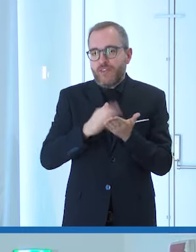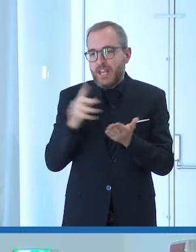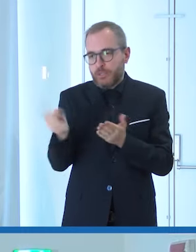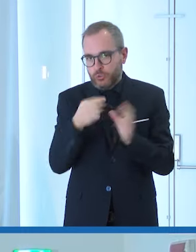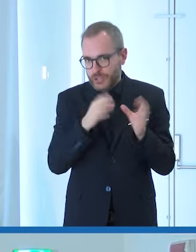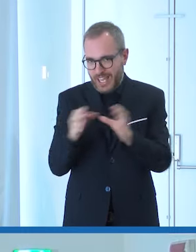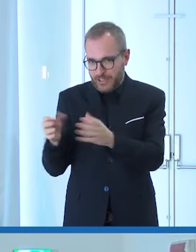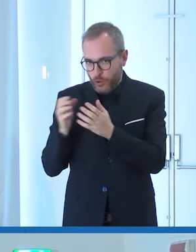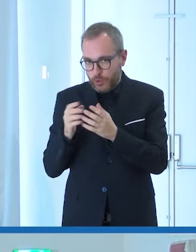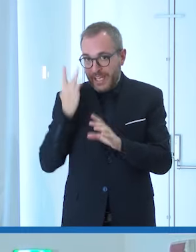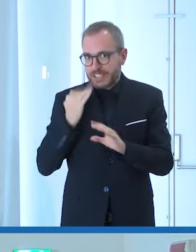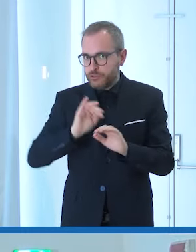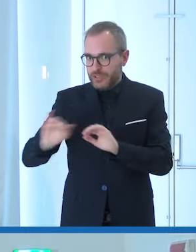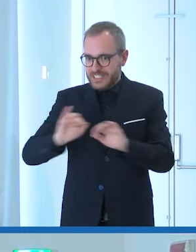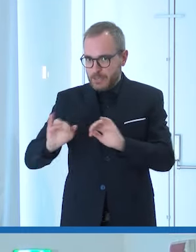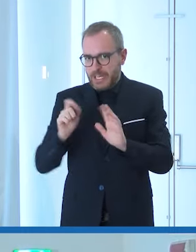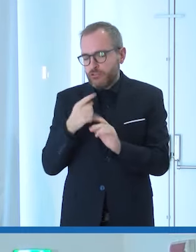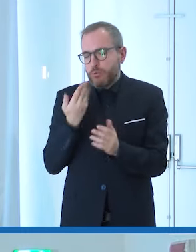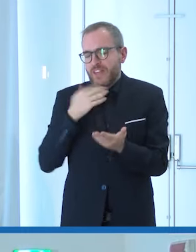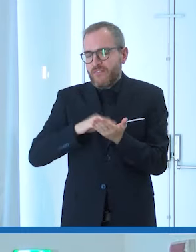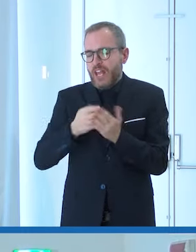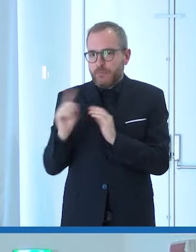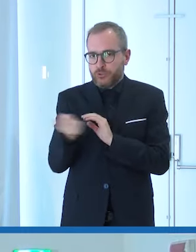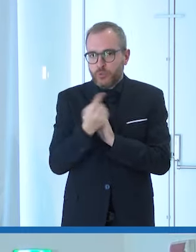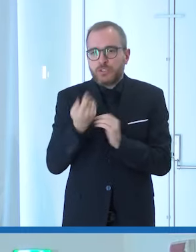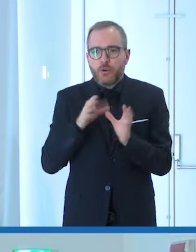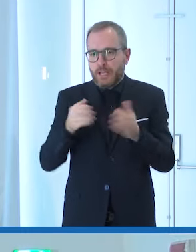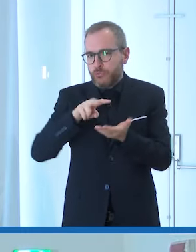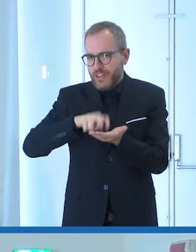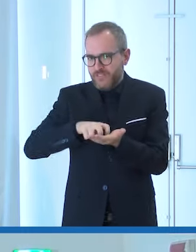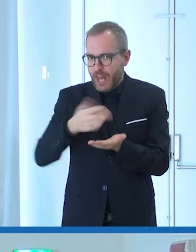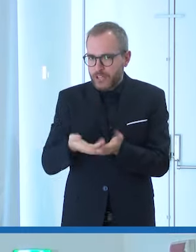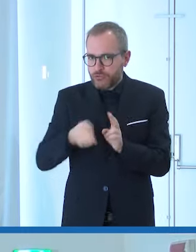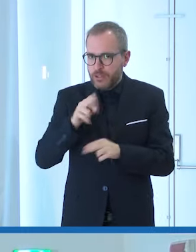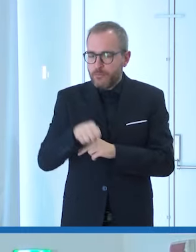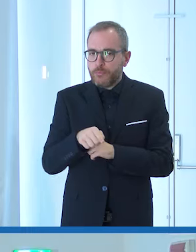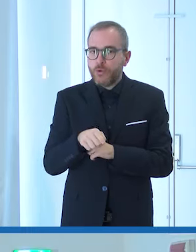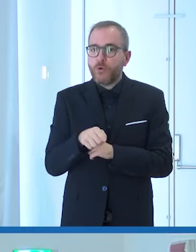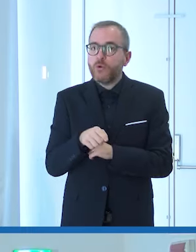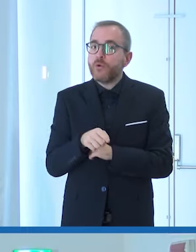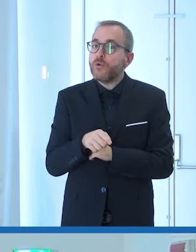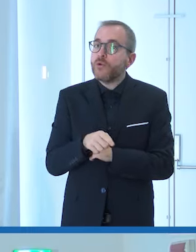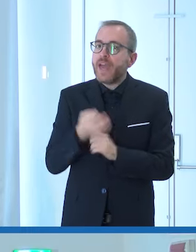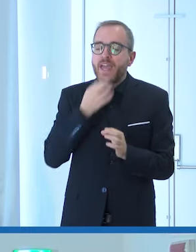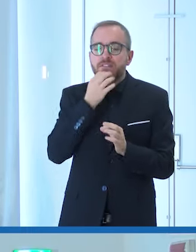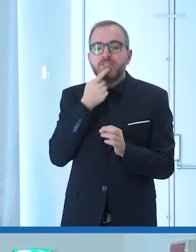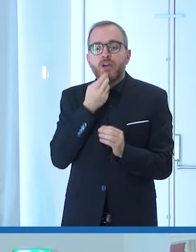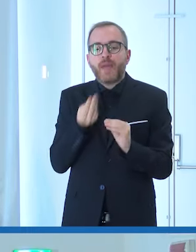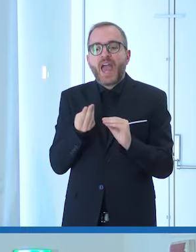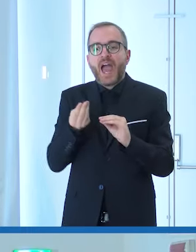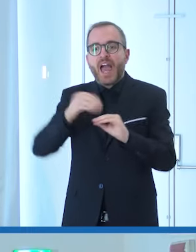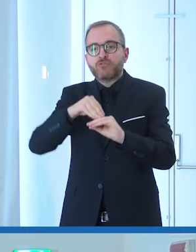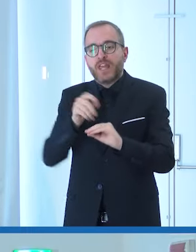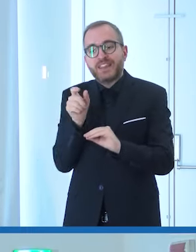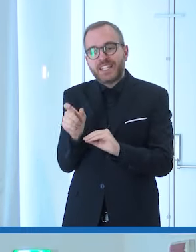discriminazione o le categorie più fragili è quello di non sostantimizzare gli aggettivi perché si